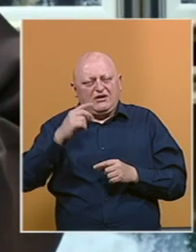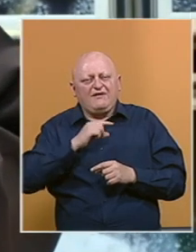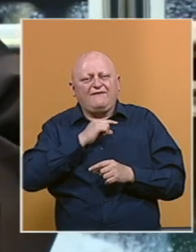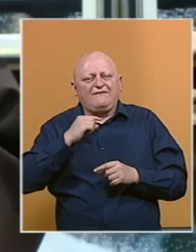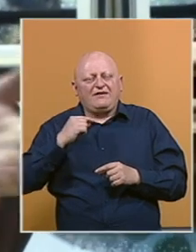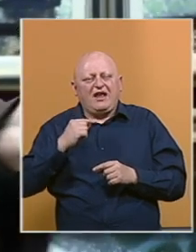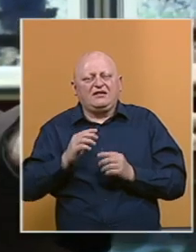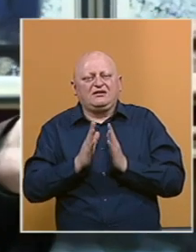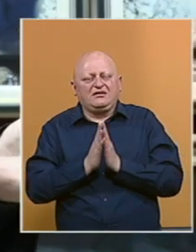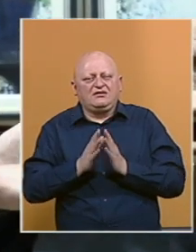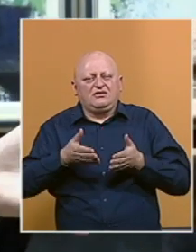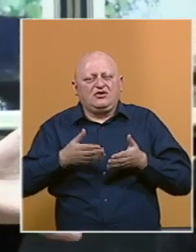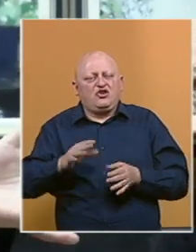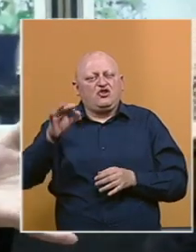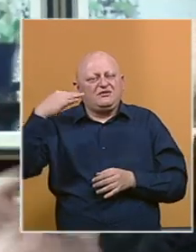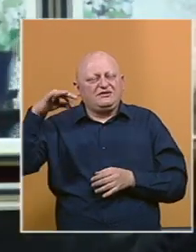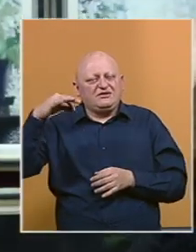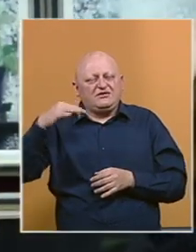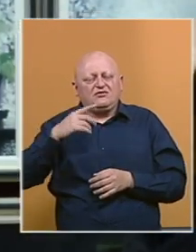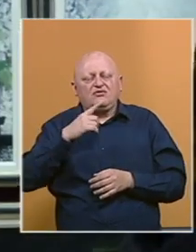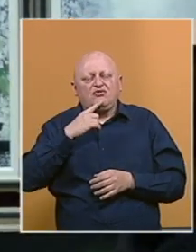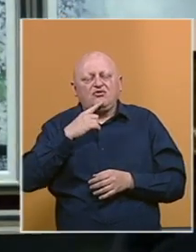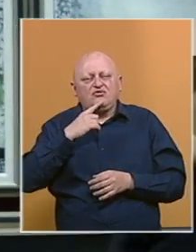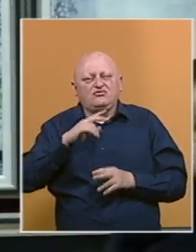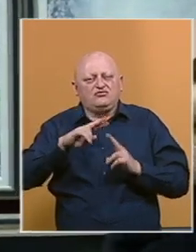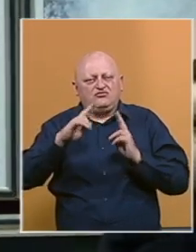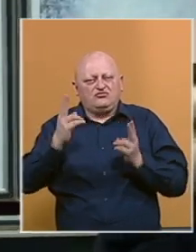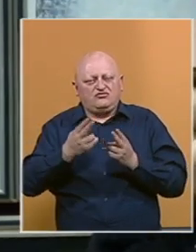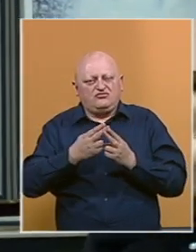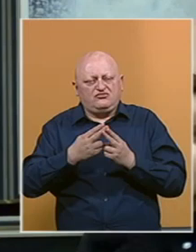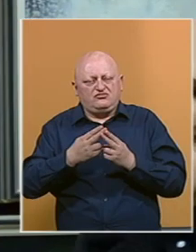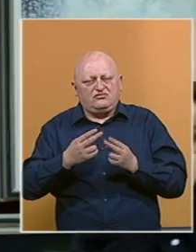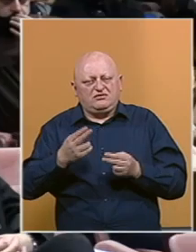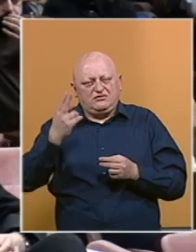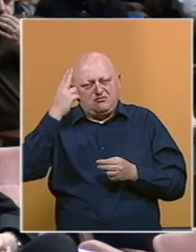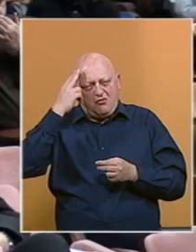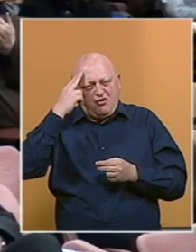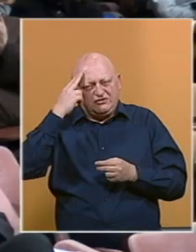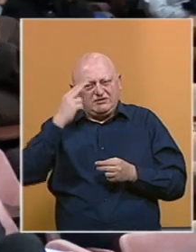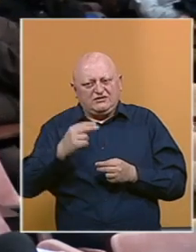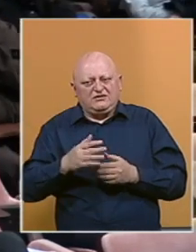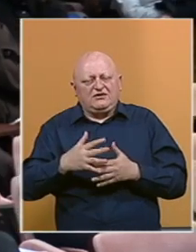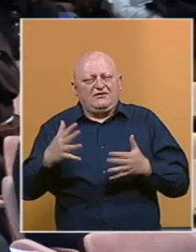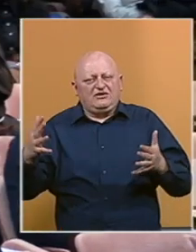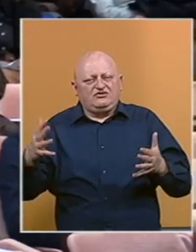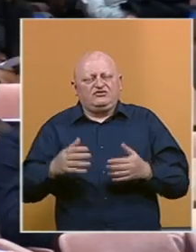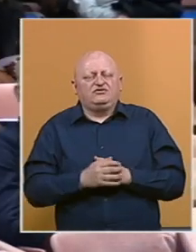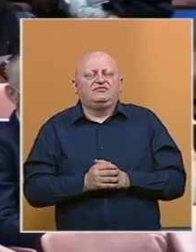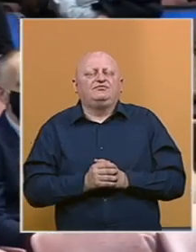koji je rodom iz Srebrenice, ali koji je u biti u svijetu postao puno značajniji, puno veći.